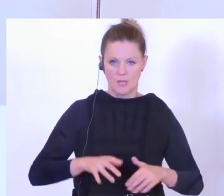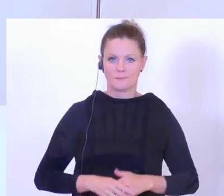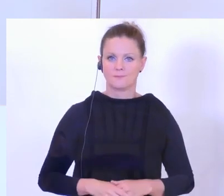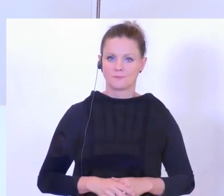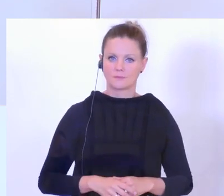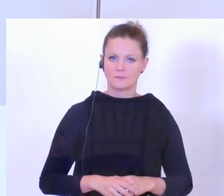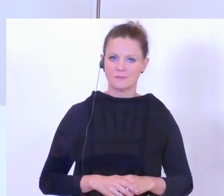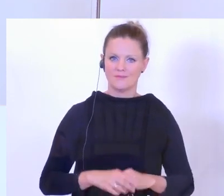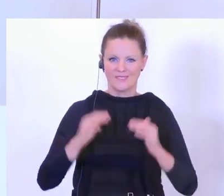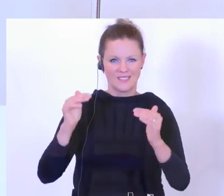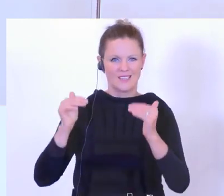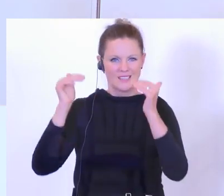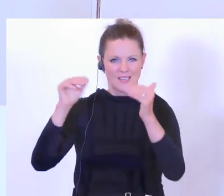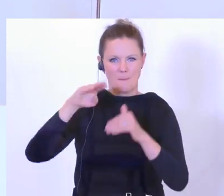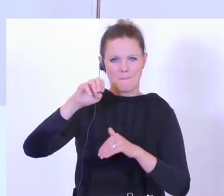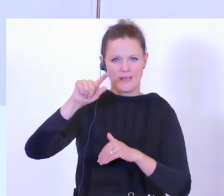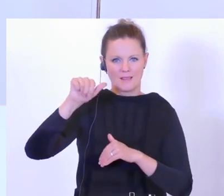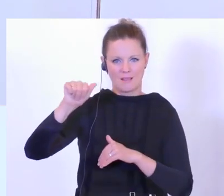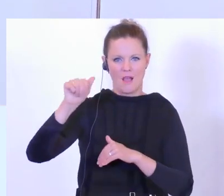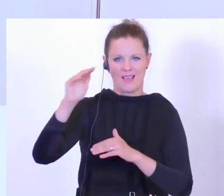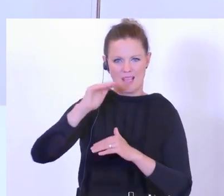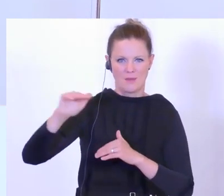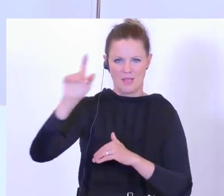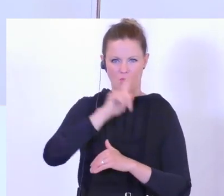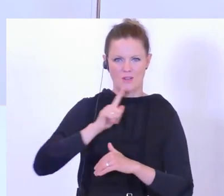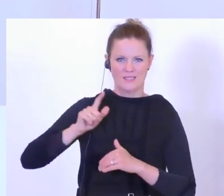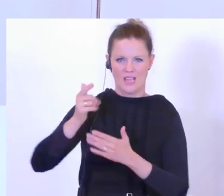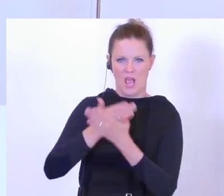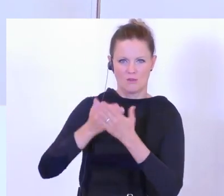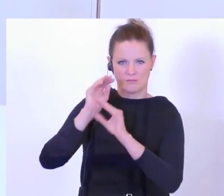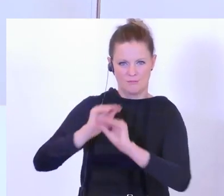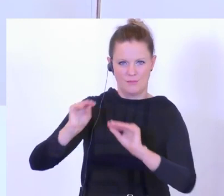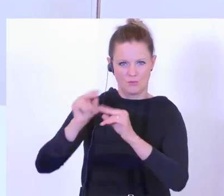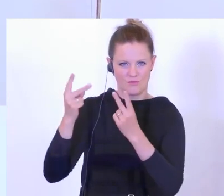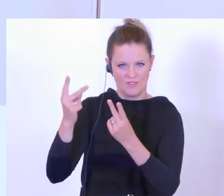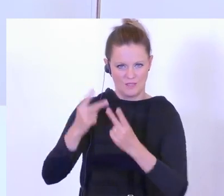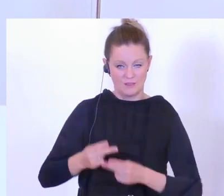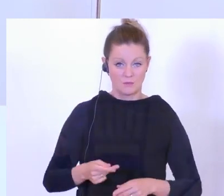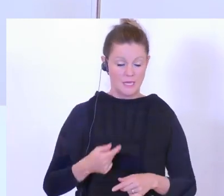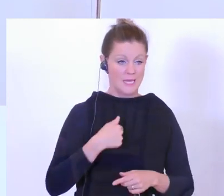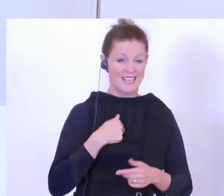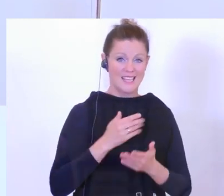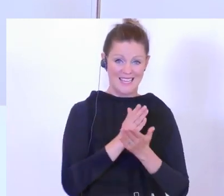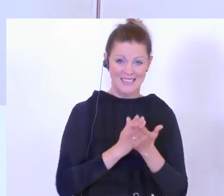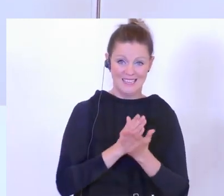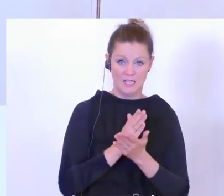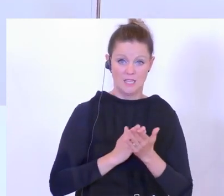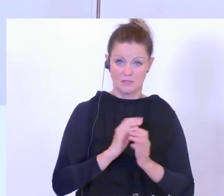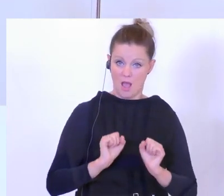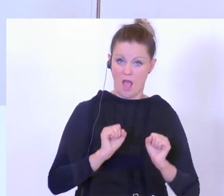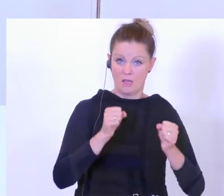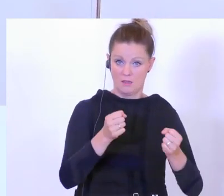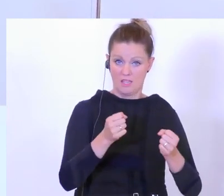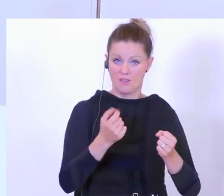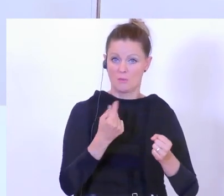das, was auf der Metaebene in der Polizeiausbildung wesentlich ist. Das ist das, was wesentlich ist, wenn ich meinen Dienst tue und jede Handlung, die ich setze, wo ja der